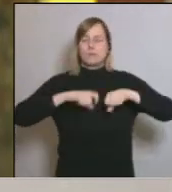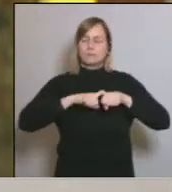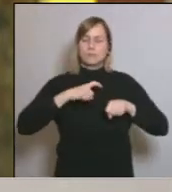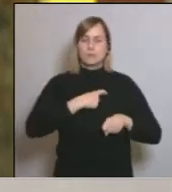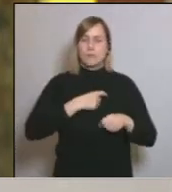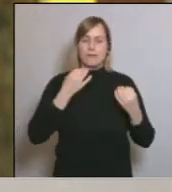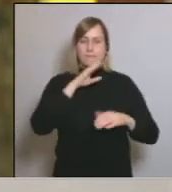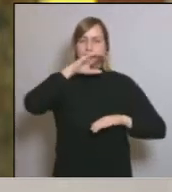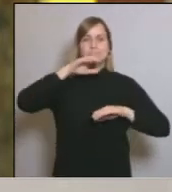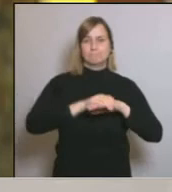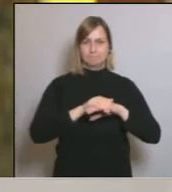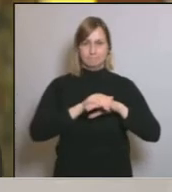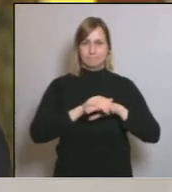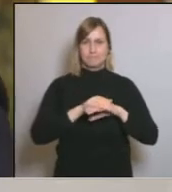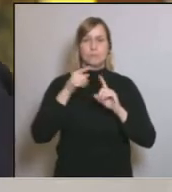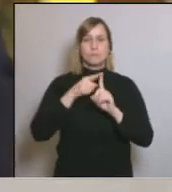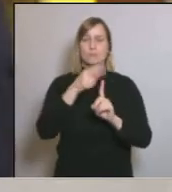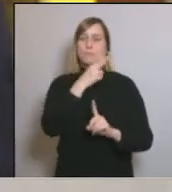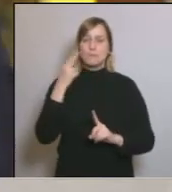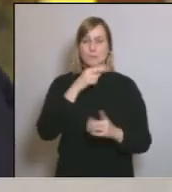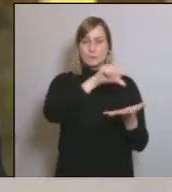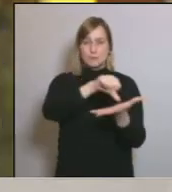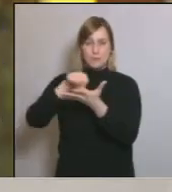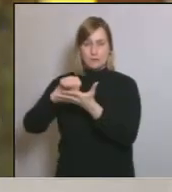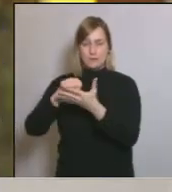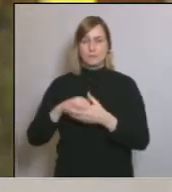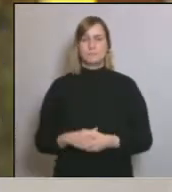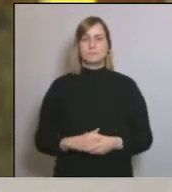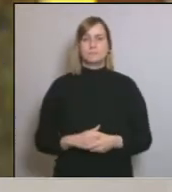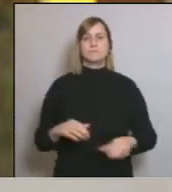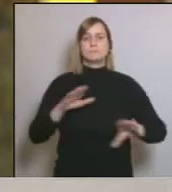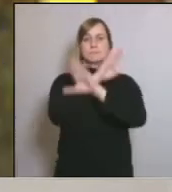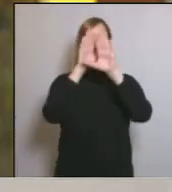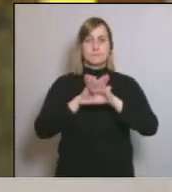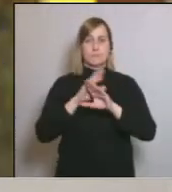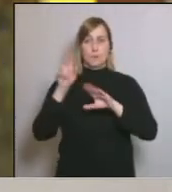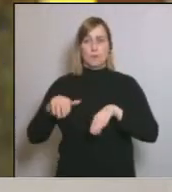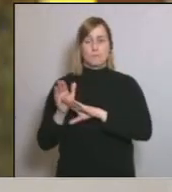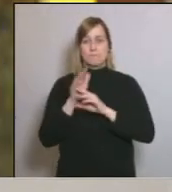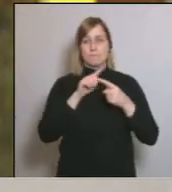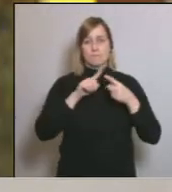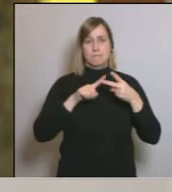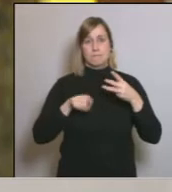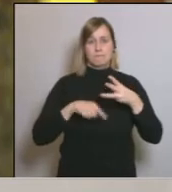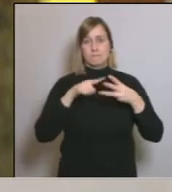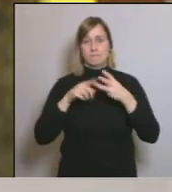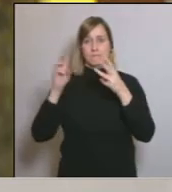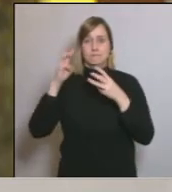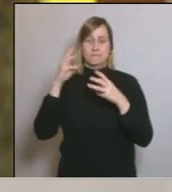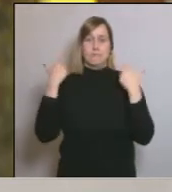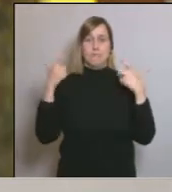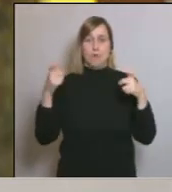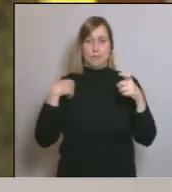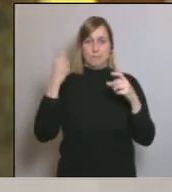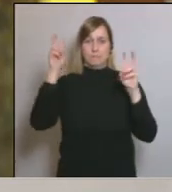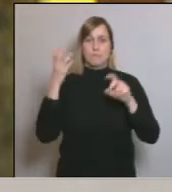i compromís amb la ciutadania. I finalment respecte al tercer bloc que els comentava de propostes que hem fet de